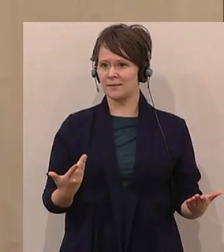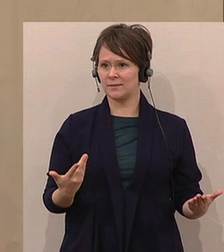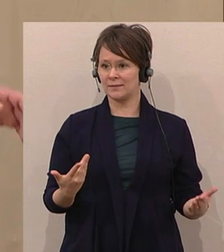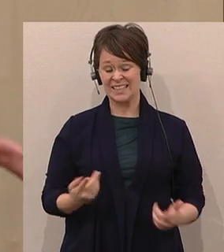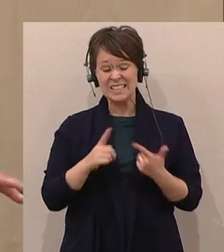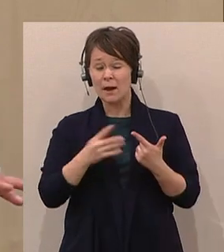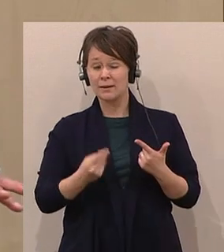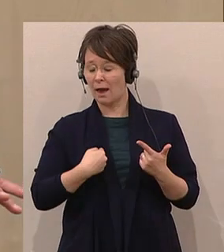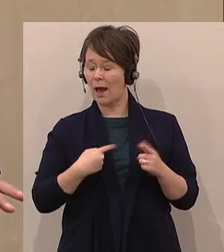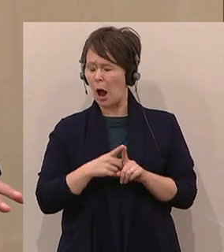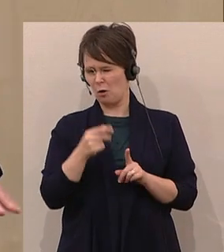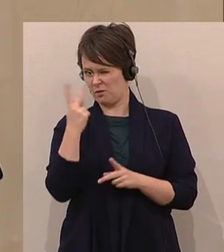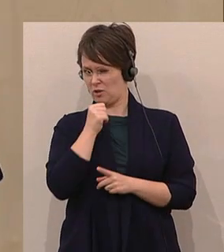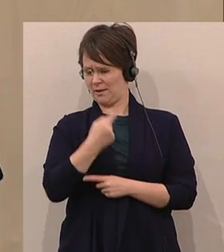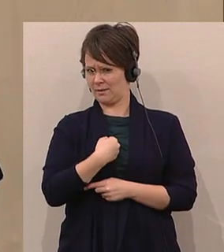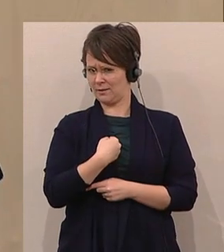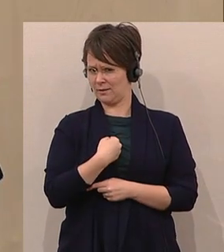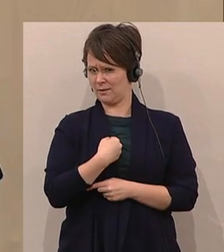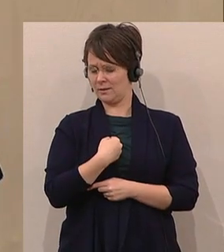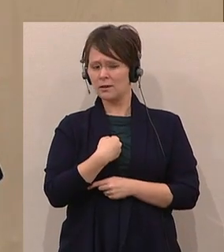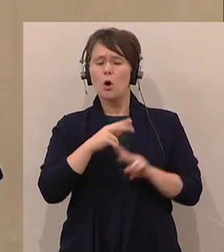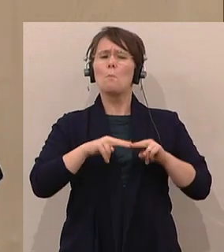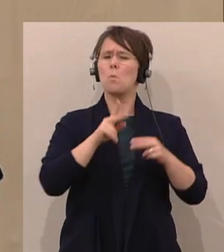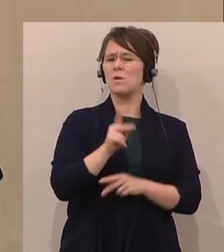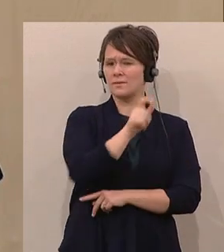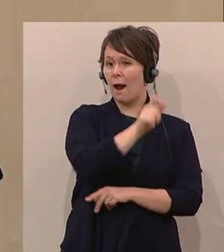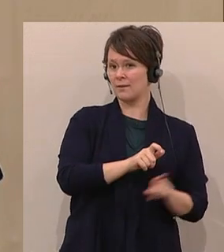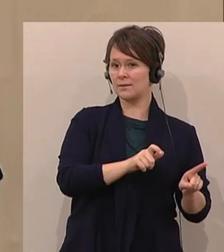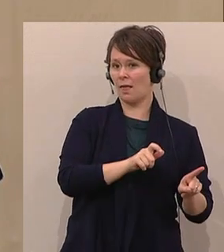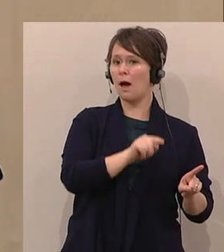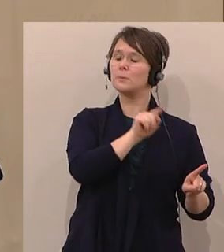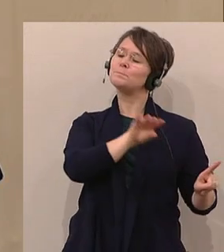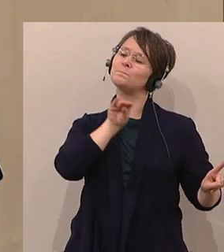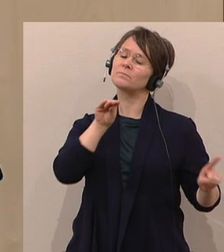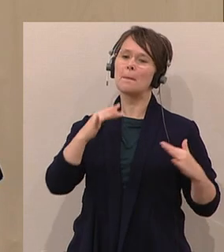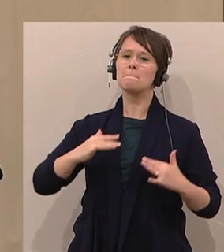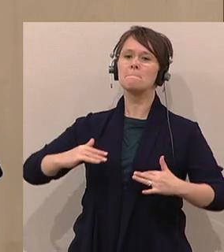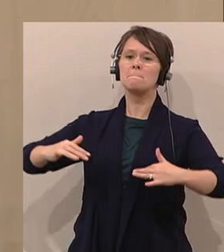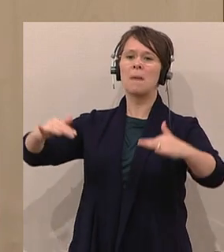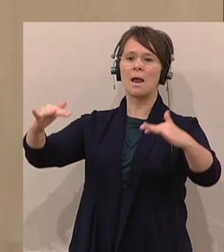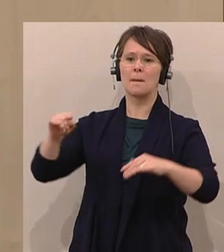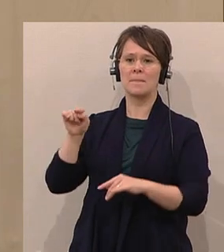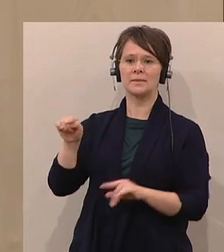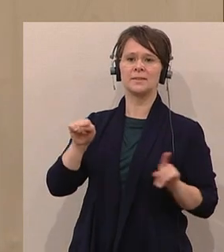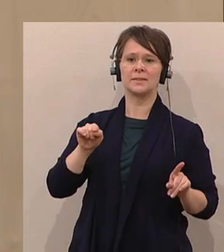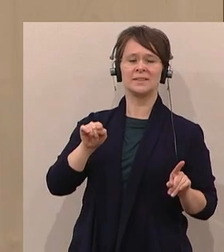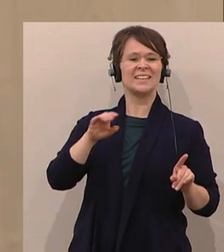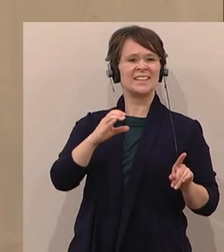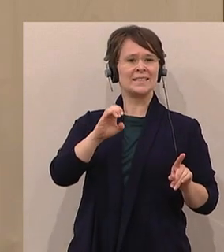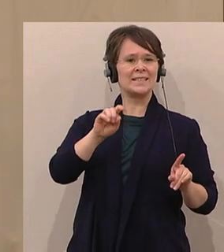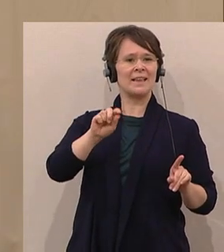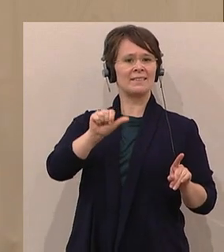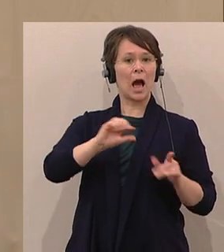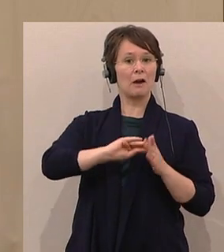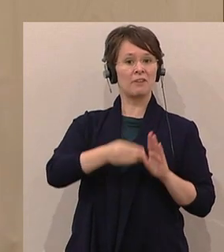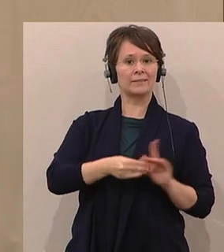kein Verständnis. Der Bundeskanzler lässt den Parlament ausrichten. Der CETA-Vertrag wird